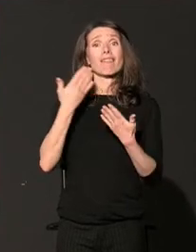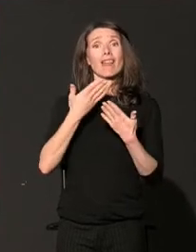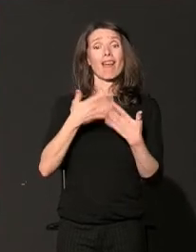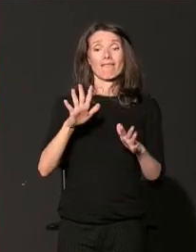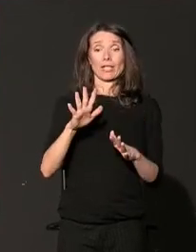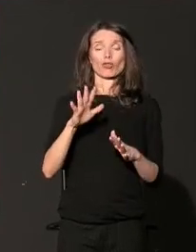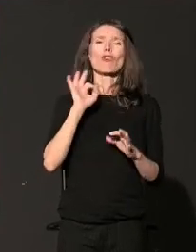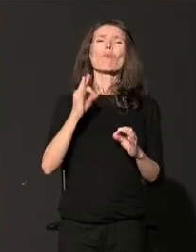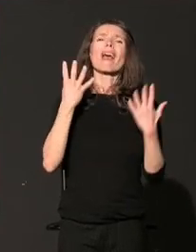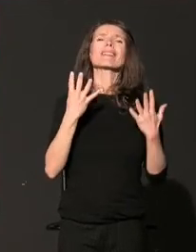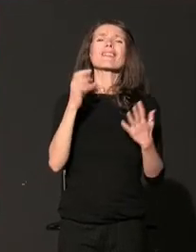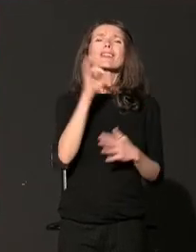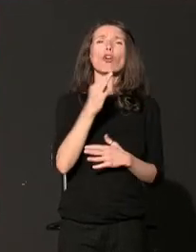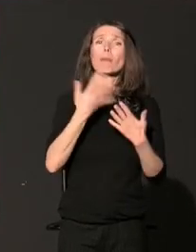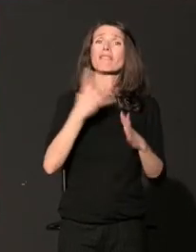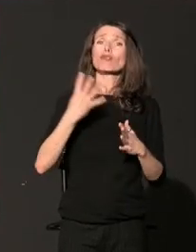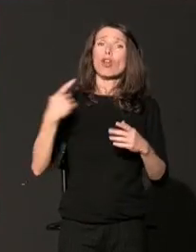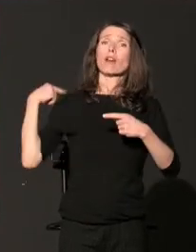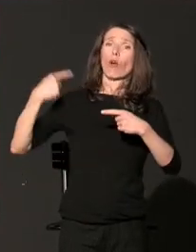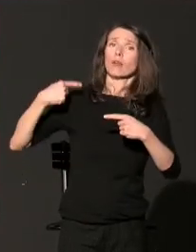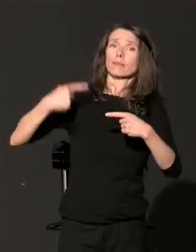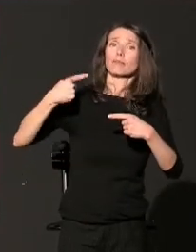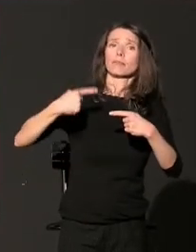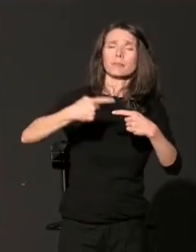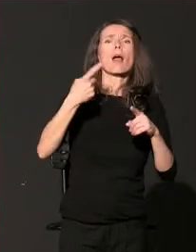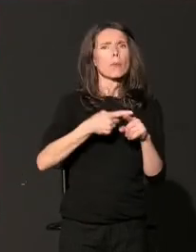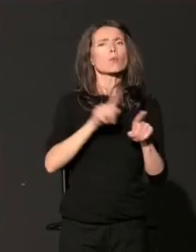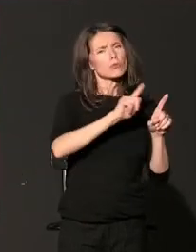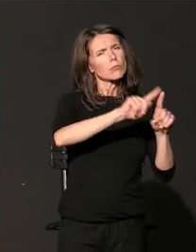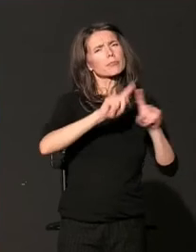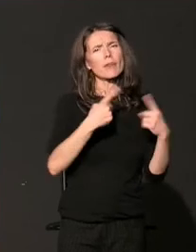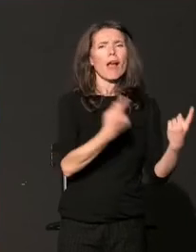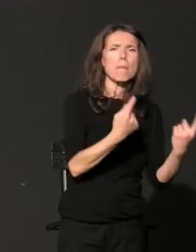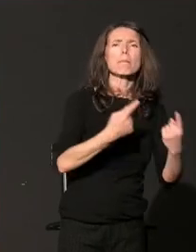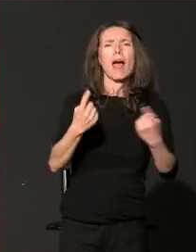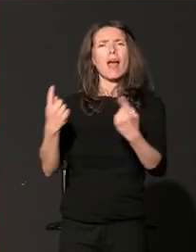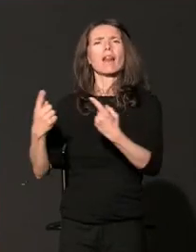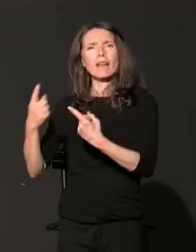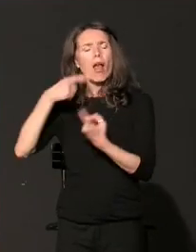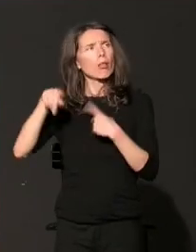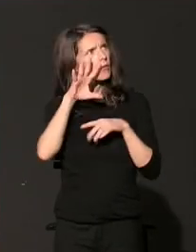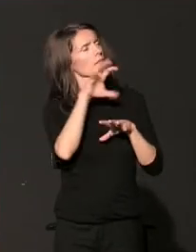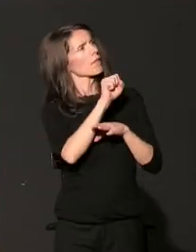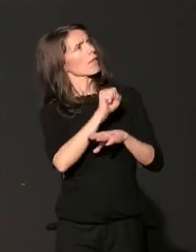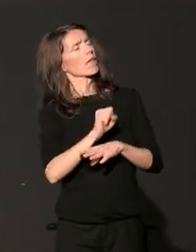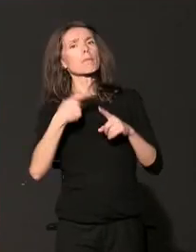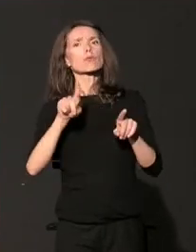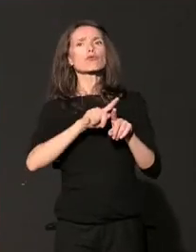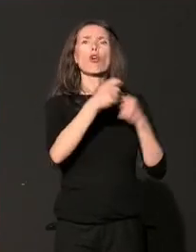9. oktobera, kao i kroz brojne druge kompanije koje su privukle pražnju građana, ali i poslovnog sektora.